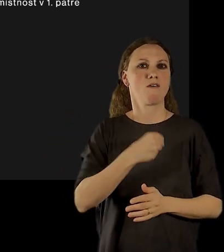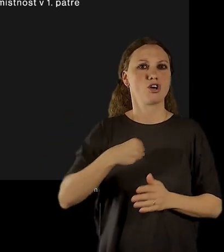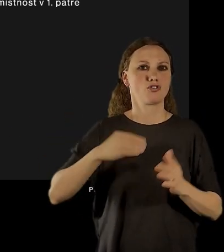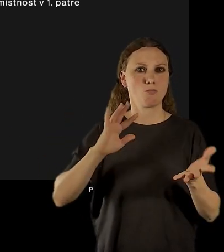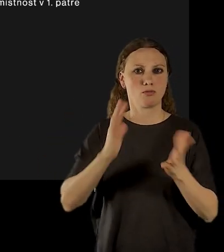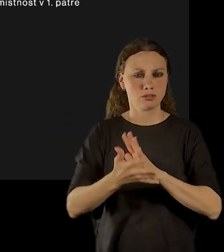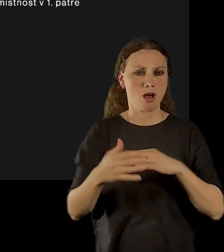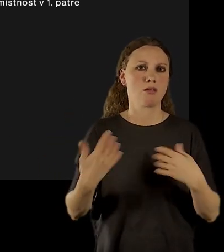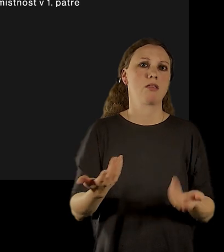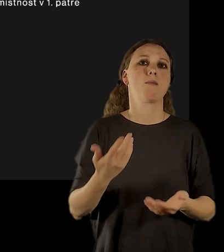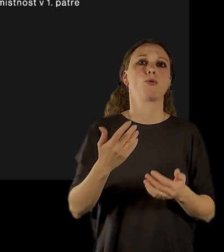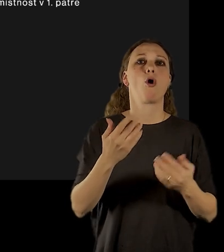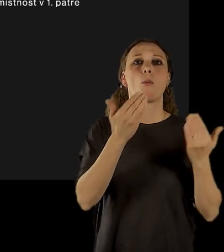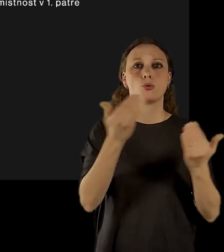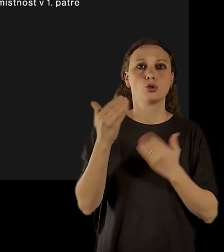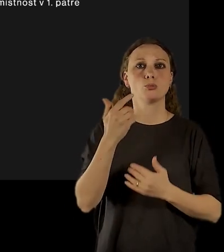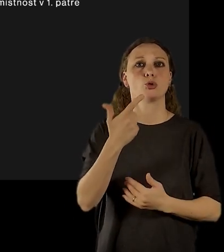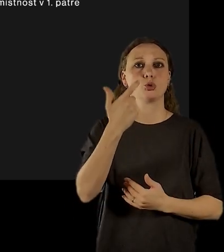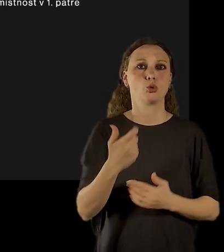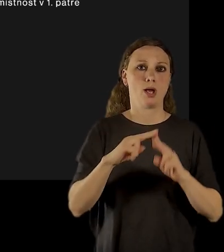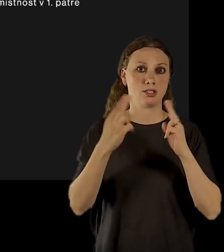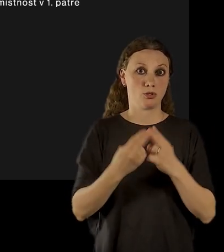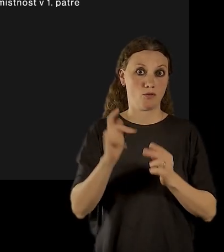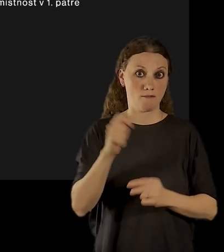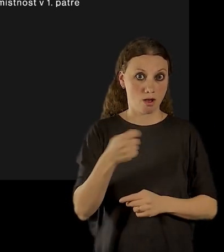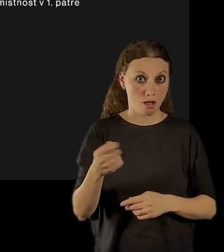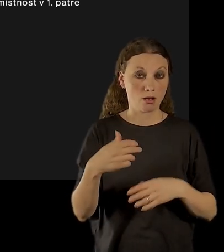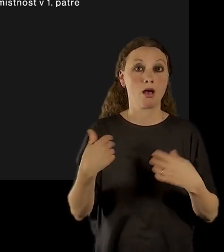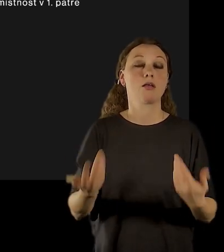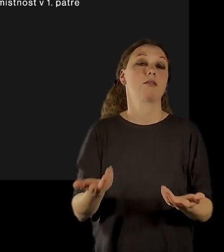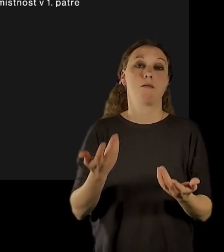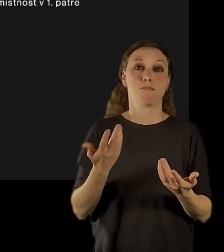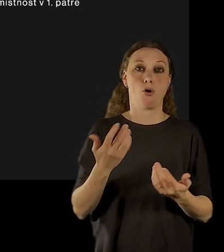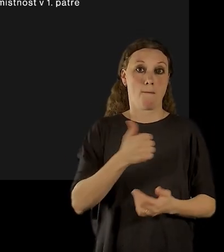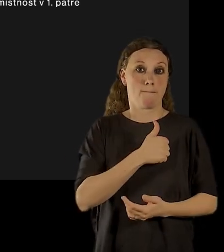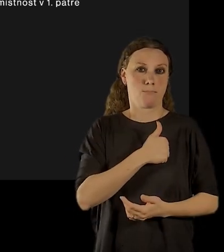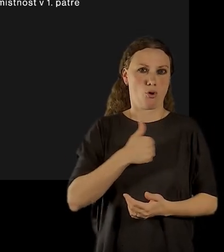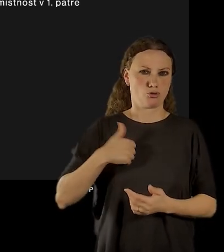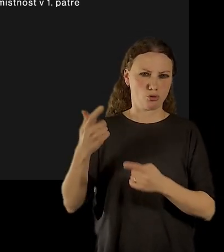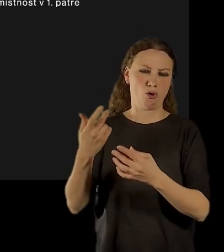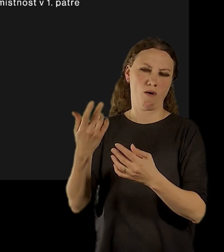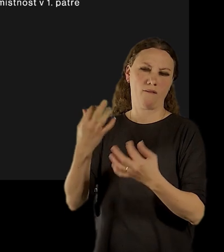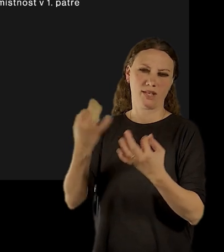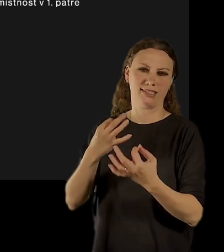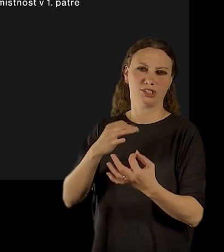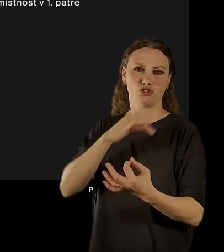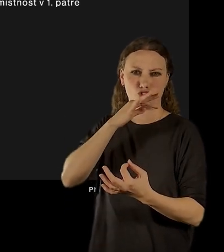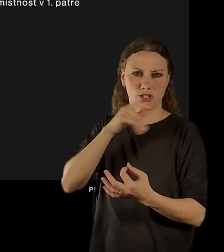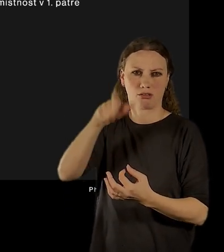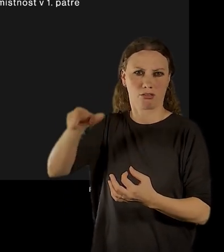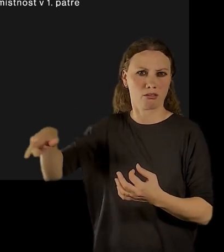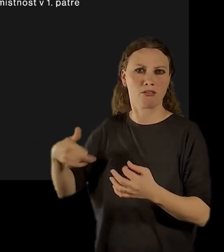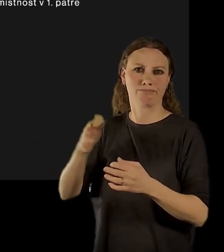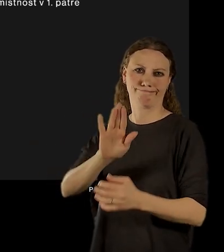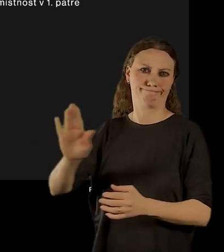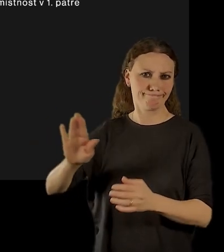Muzeum druhé světové války, Muzeum dějin židů v Polsku. Teď se připravuje také obrovské muzeum polské